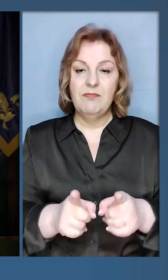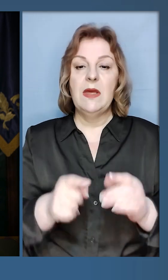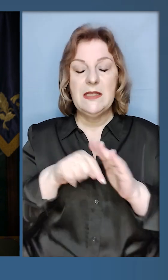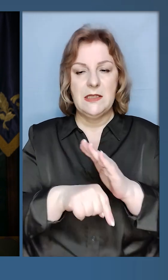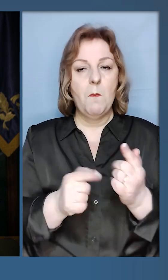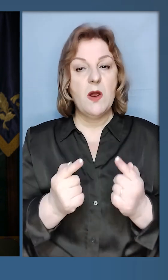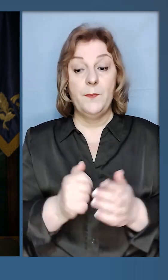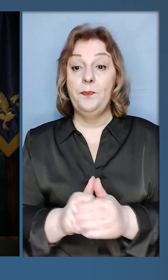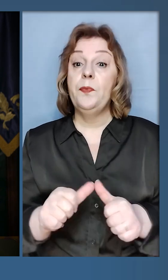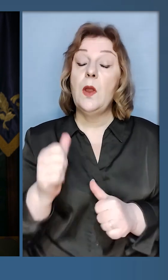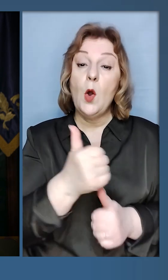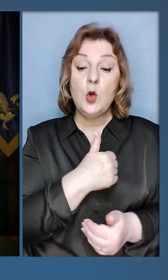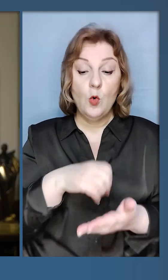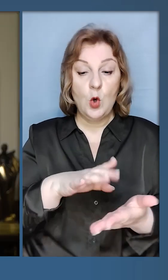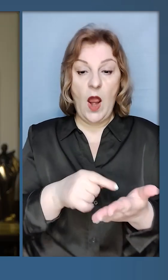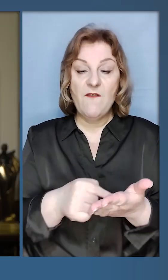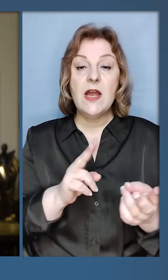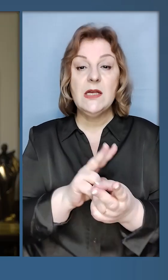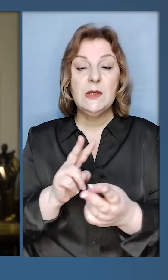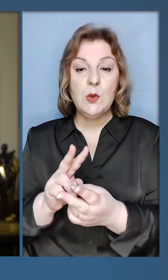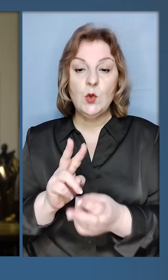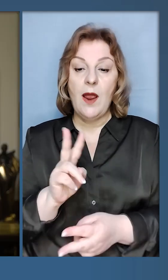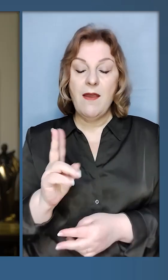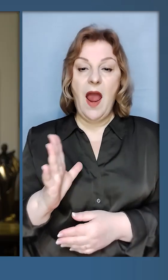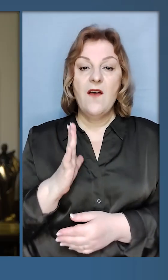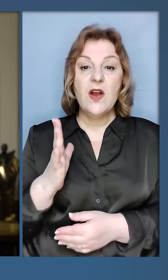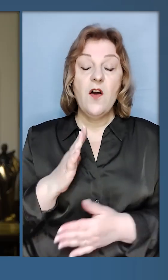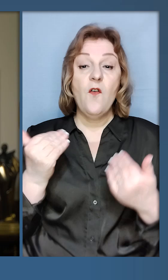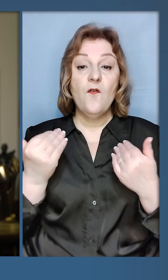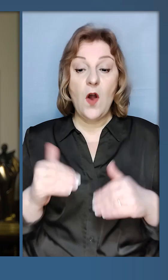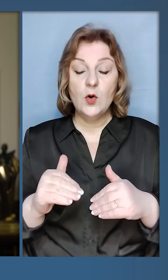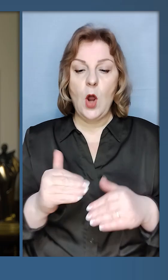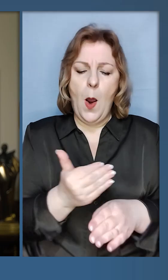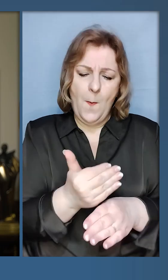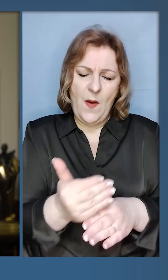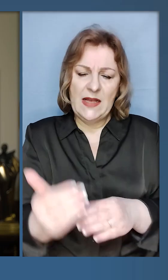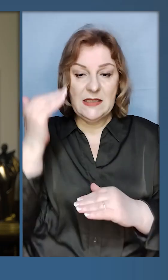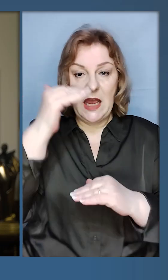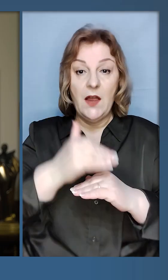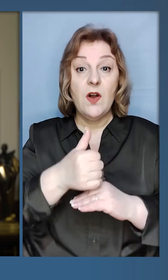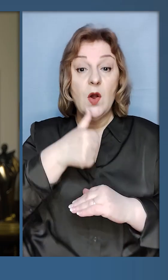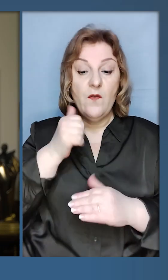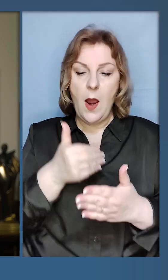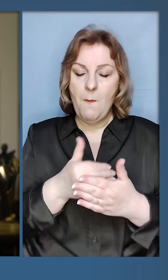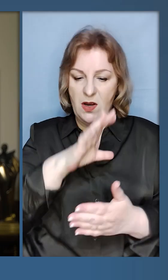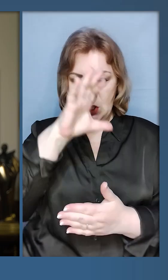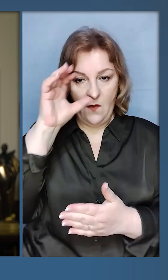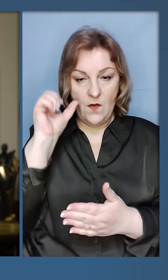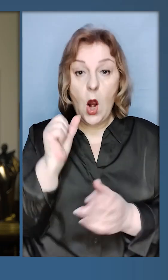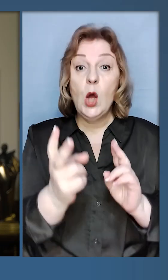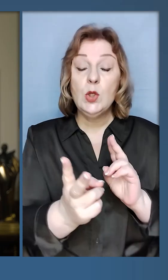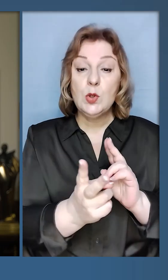став дійсно змістовним. Окремо хочу відзначити зустріч, яка відбулася вже дуже пізно ввечері,